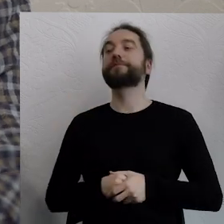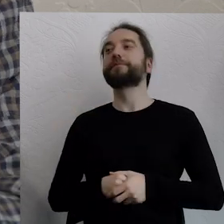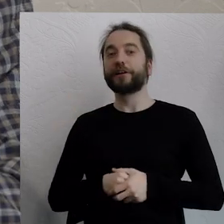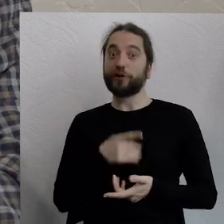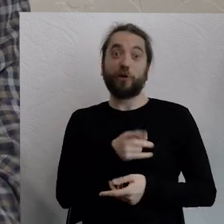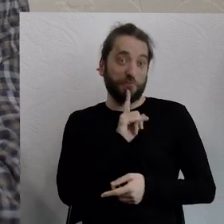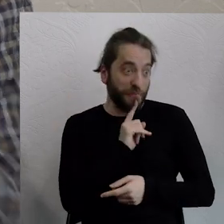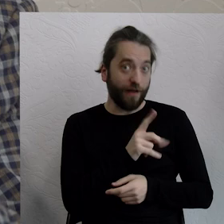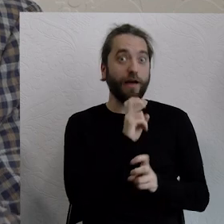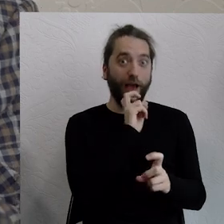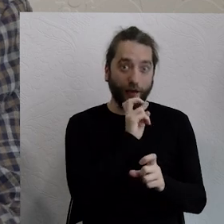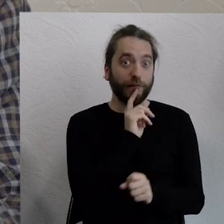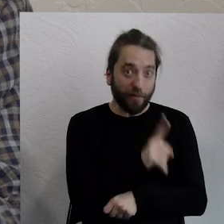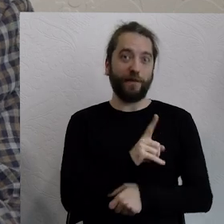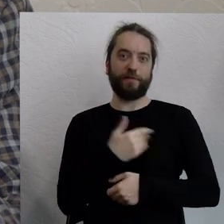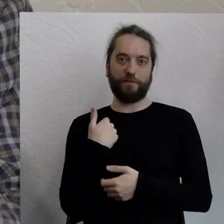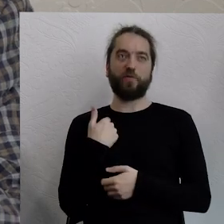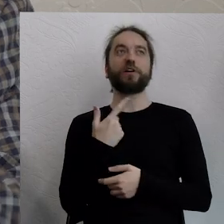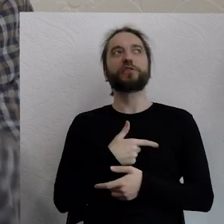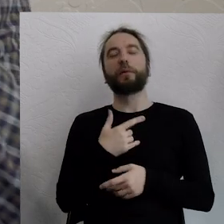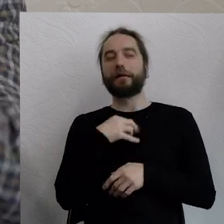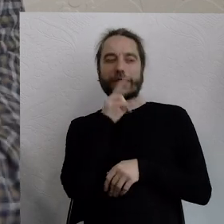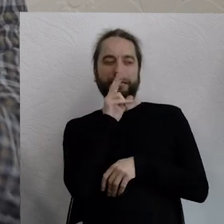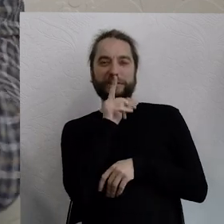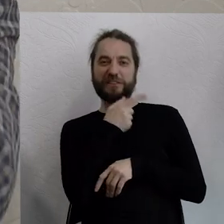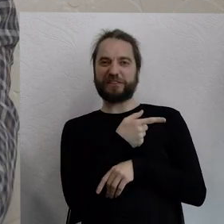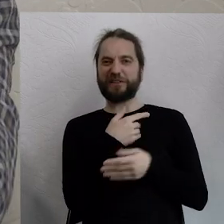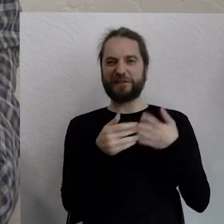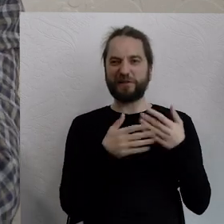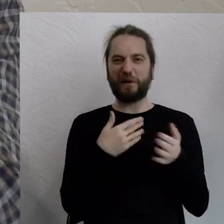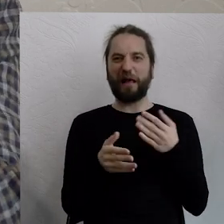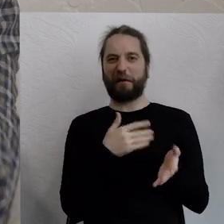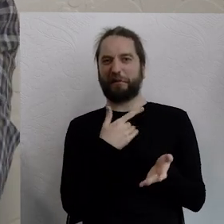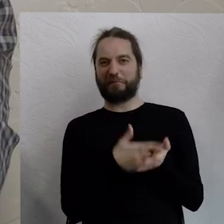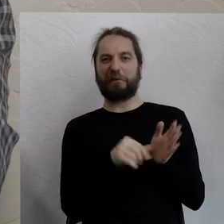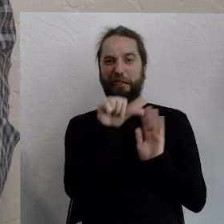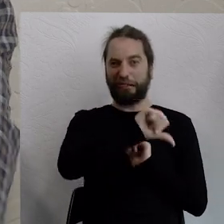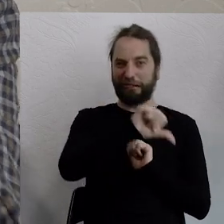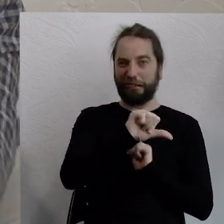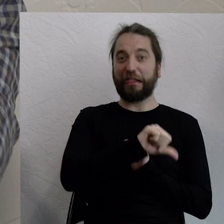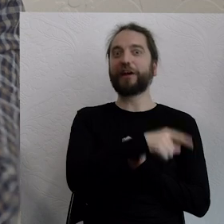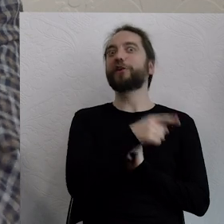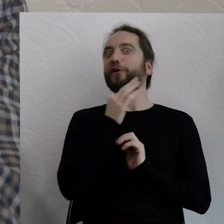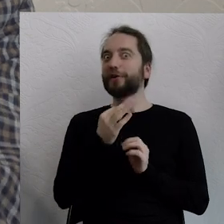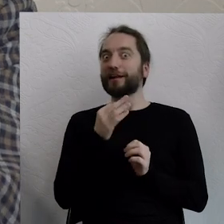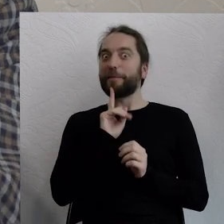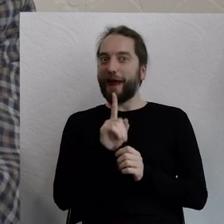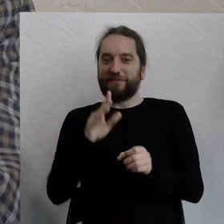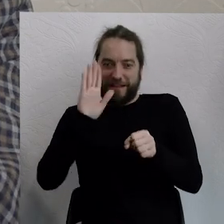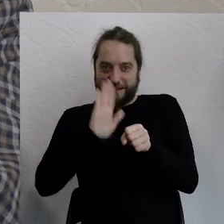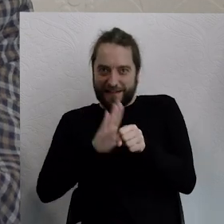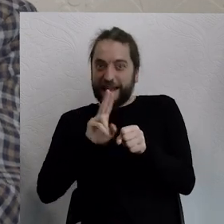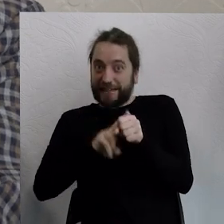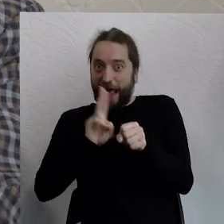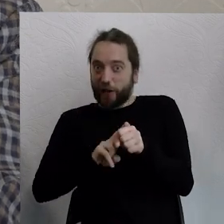to jest to wszystko, co nam się kojarzyło z dziadostwem. My możemy sobie na nowo opowiedzieć, jako nasz zasób do zmierzenia